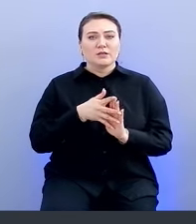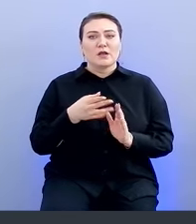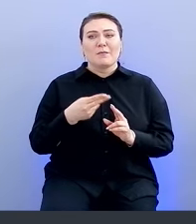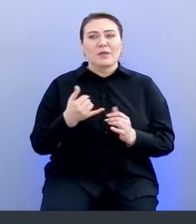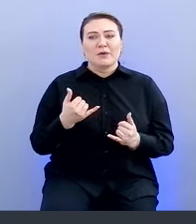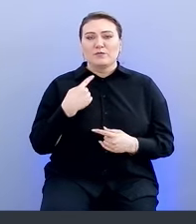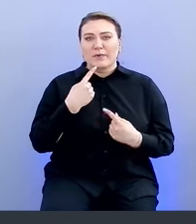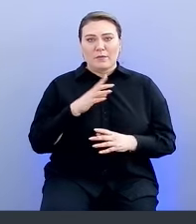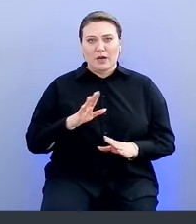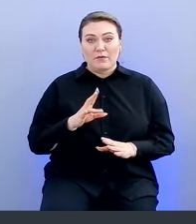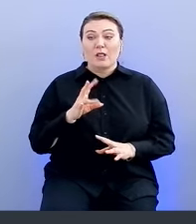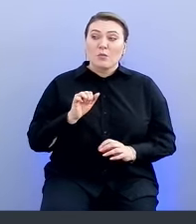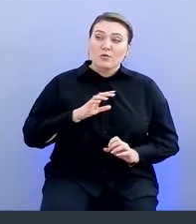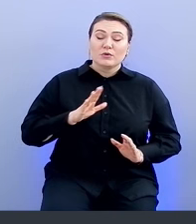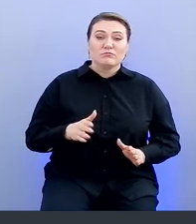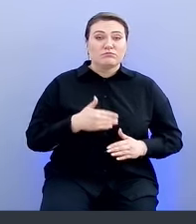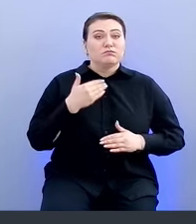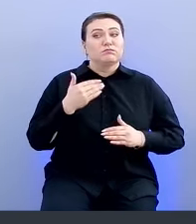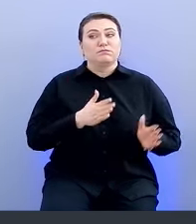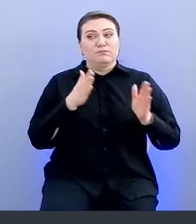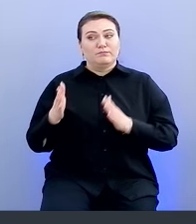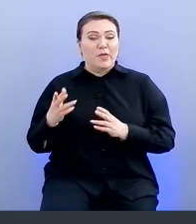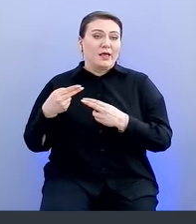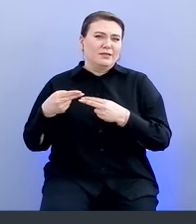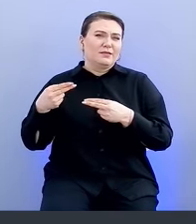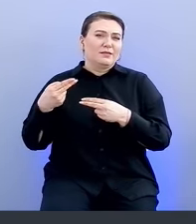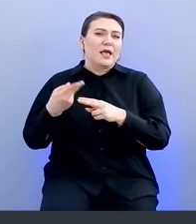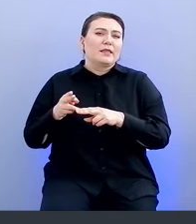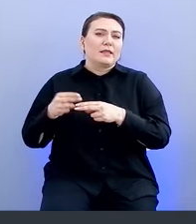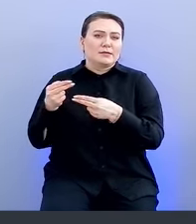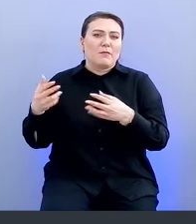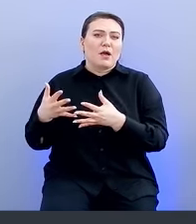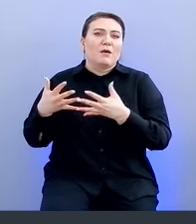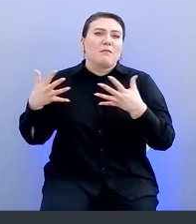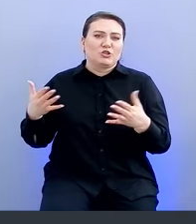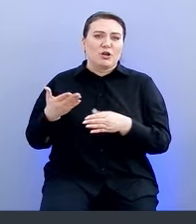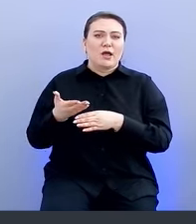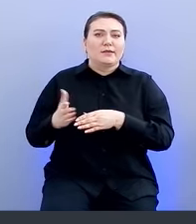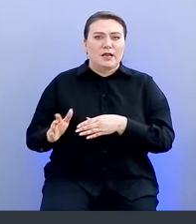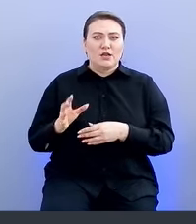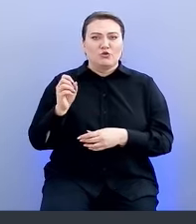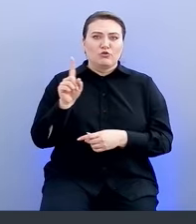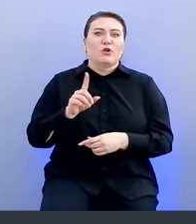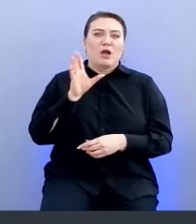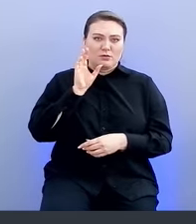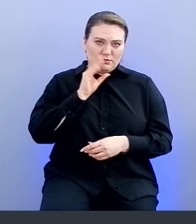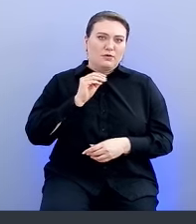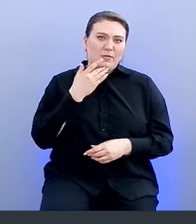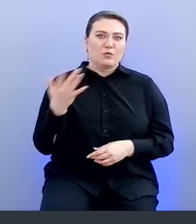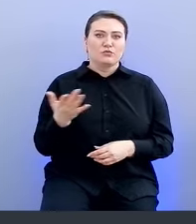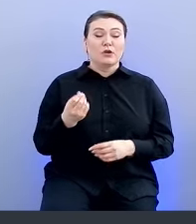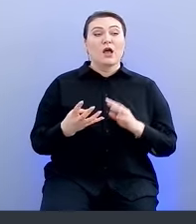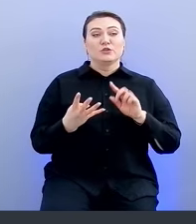про это не поговорим. Может быть, как-нибудь расскажем позже, потому что тема отдельная, большая, и на самом деле еще на час. Ну и